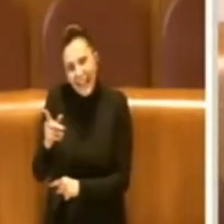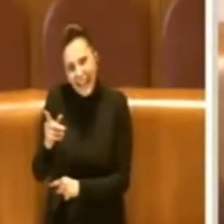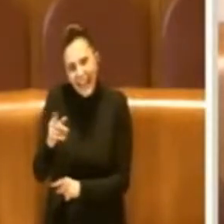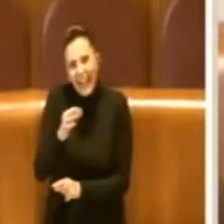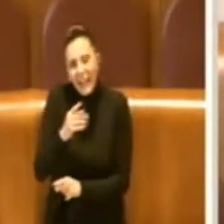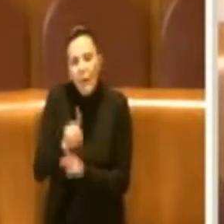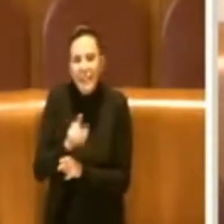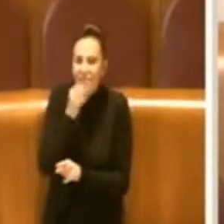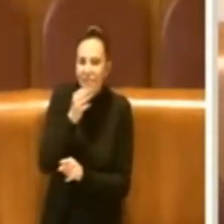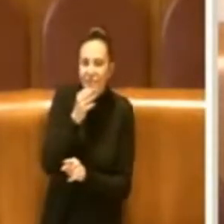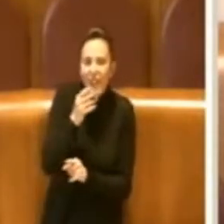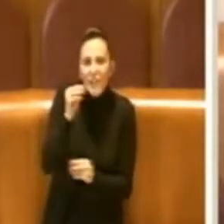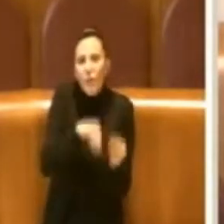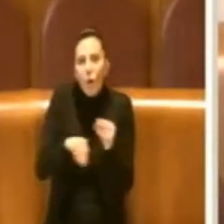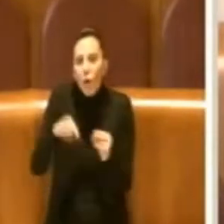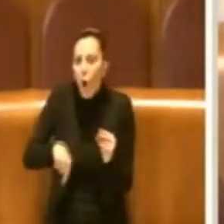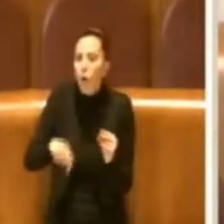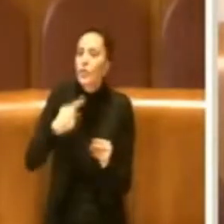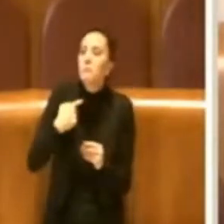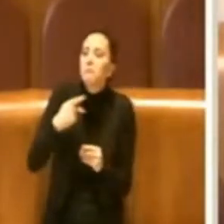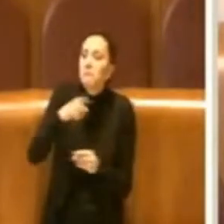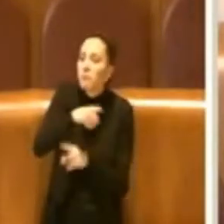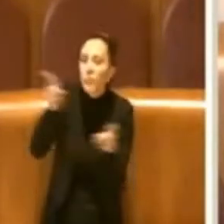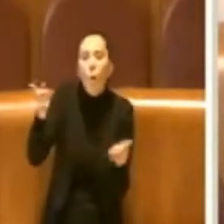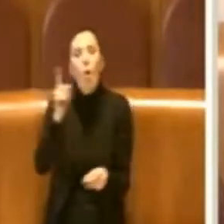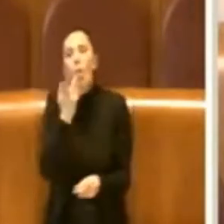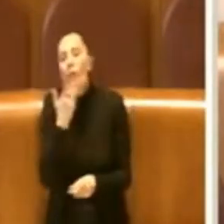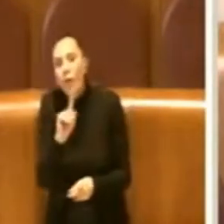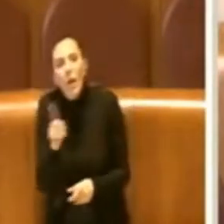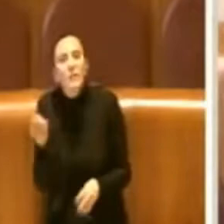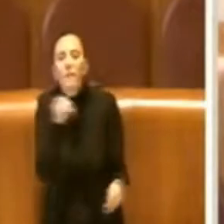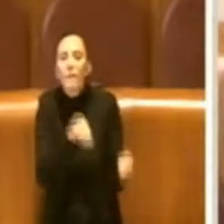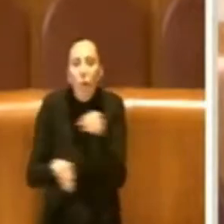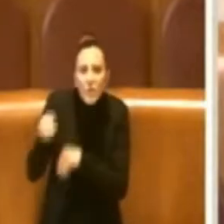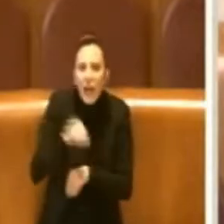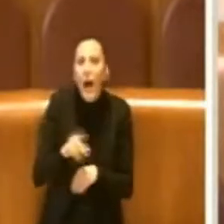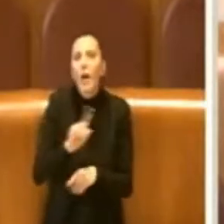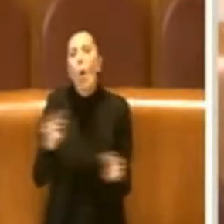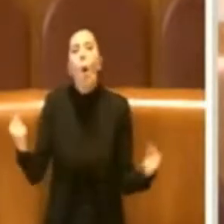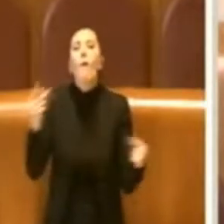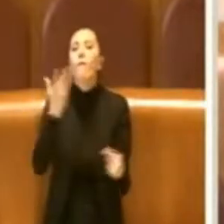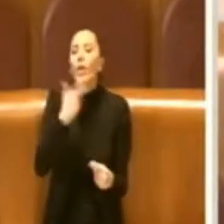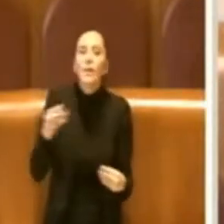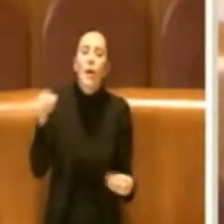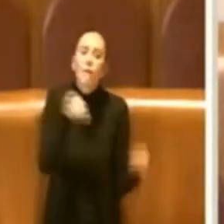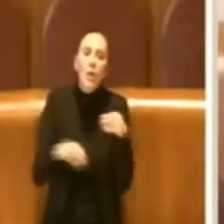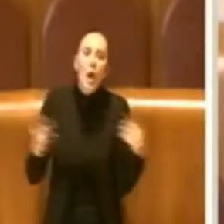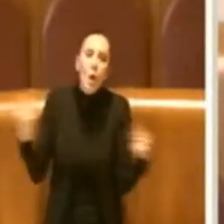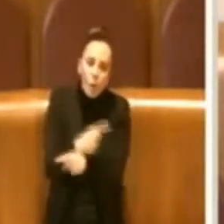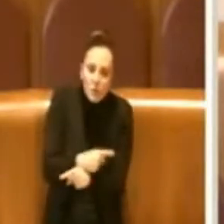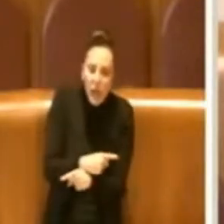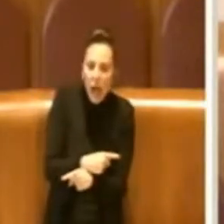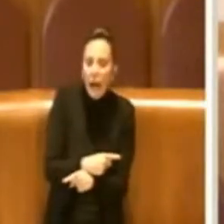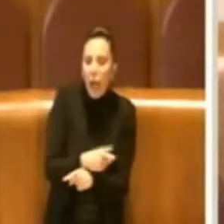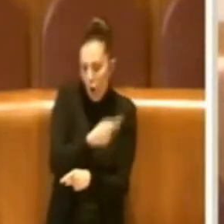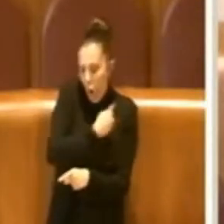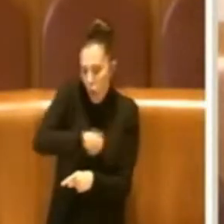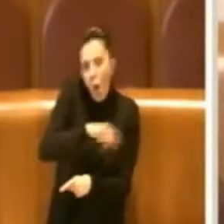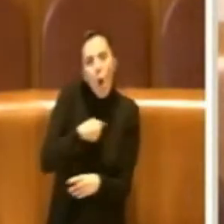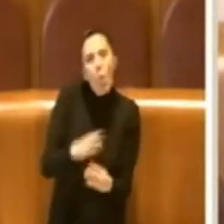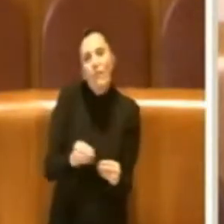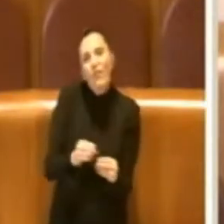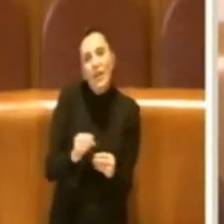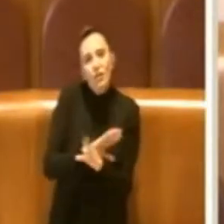oggi vi sentite di non farlo, sentite di non votare oppure di votare non favorevolmente, questo poco cambia. Noi lo faremo e se